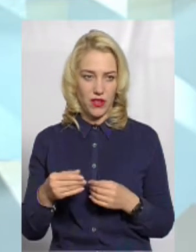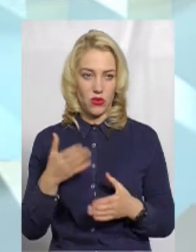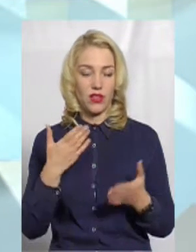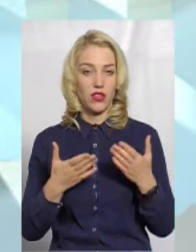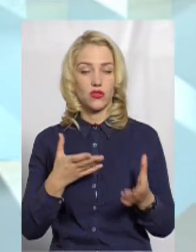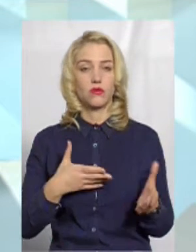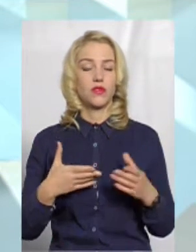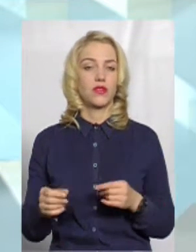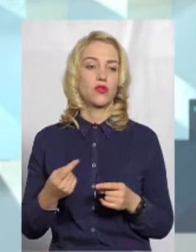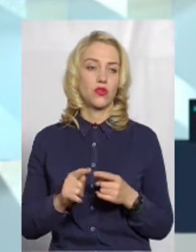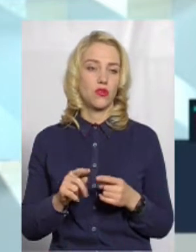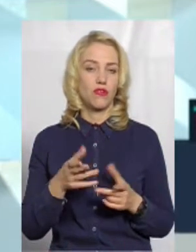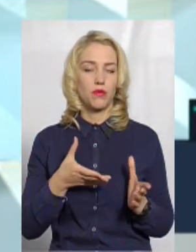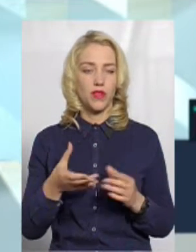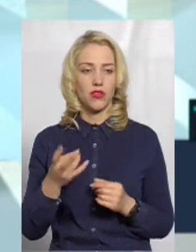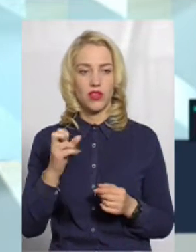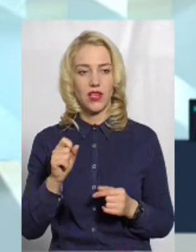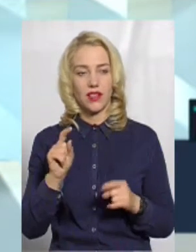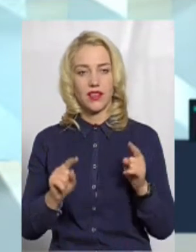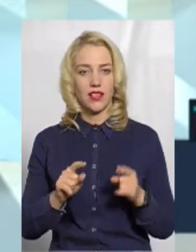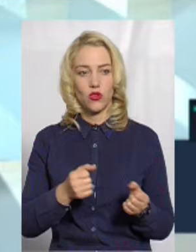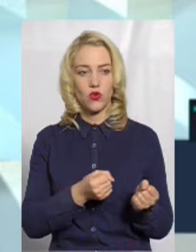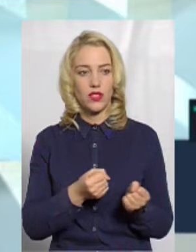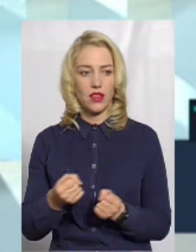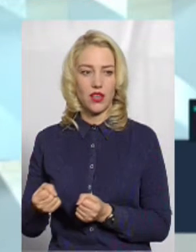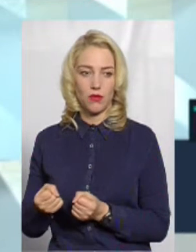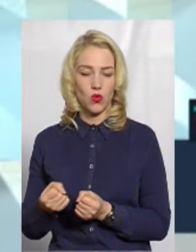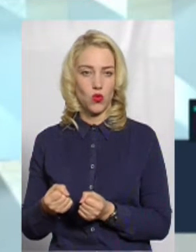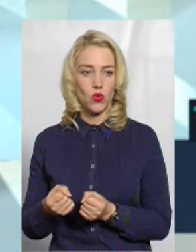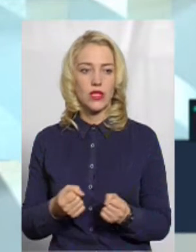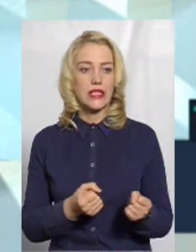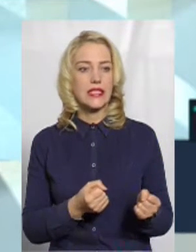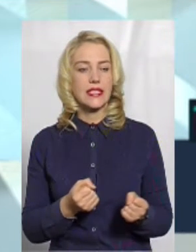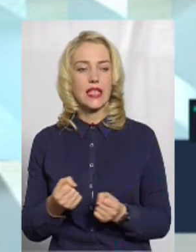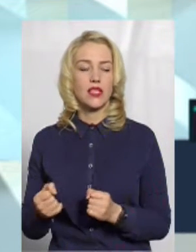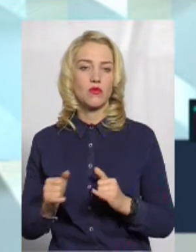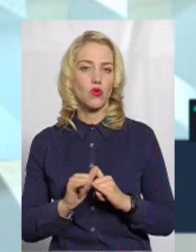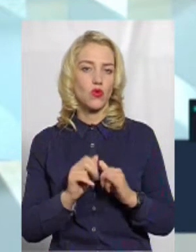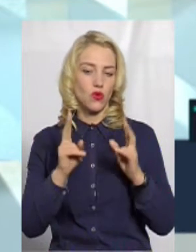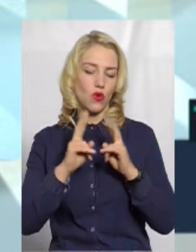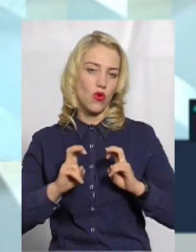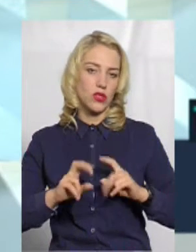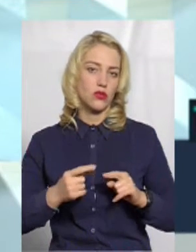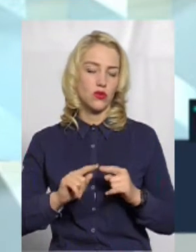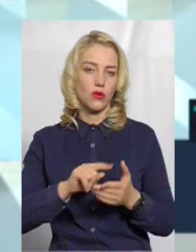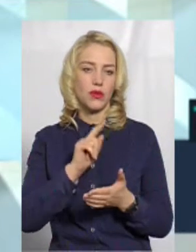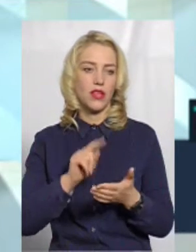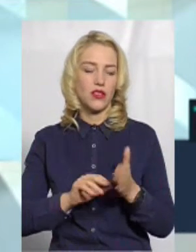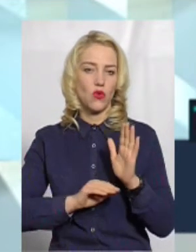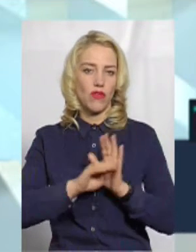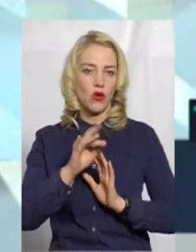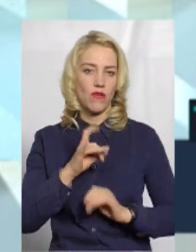вплинуло, то вплинуло на деяку затримку розгляду цього питання у